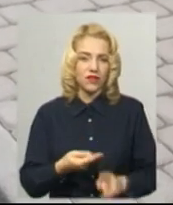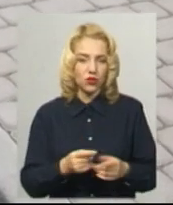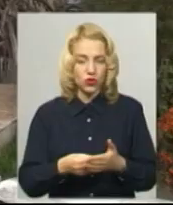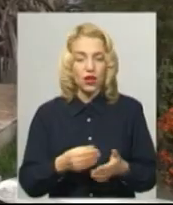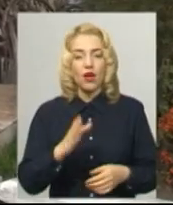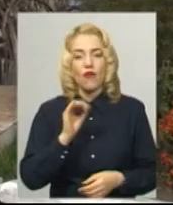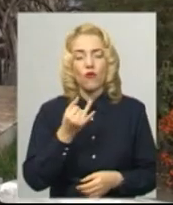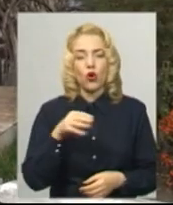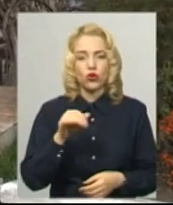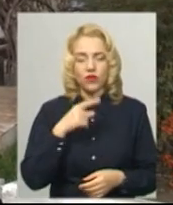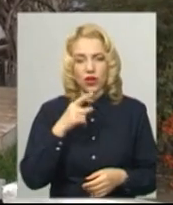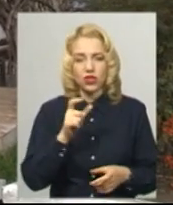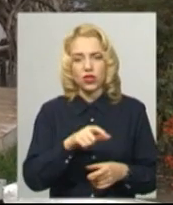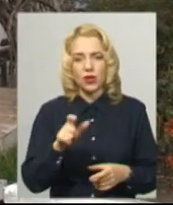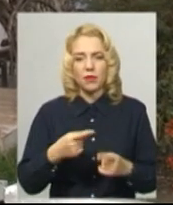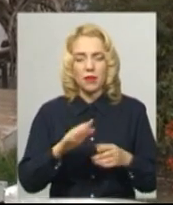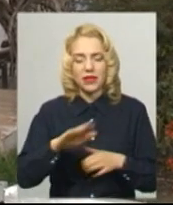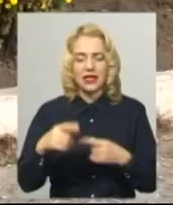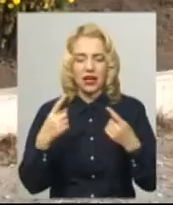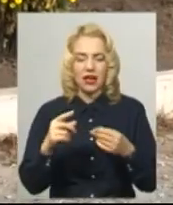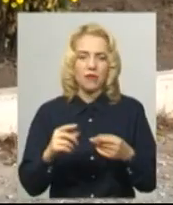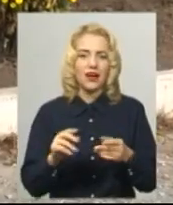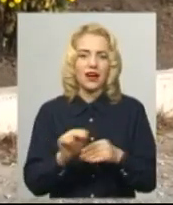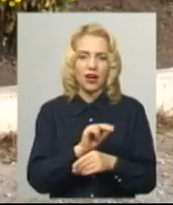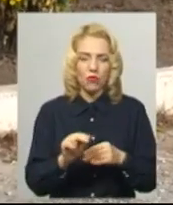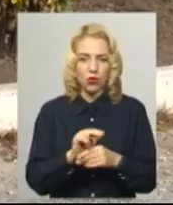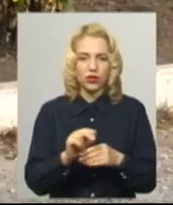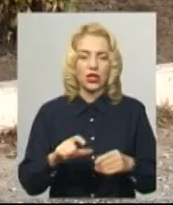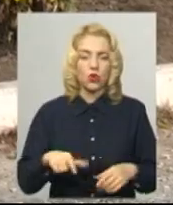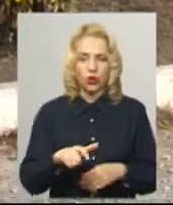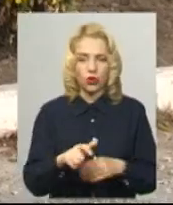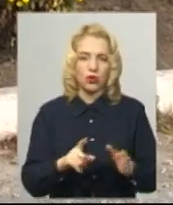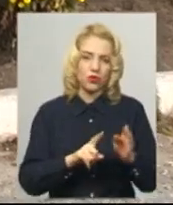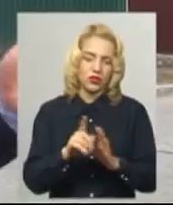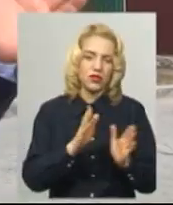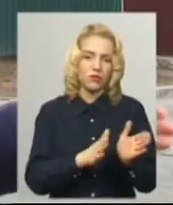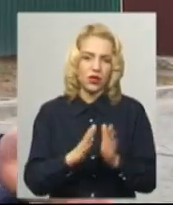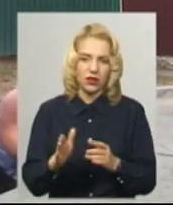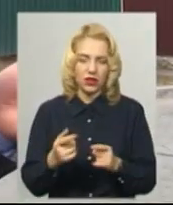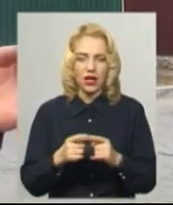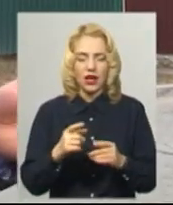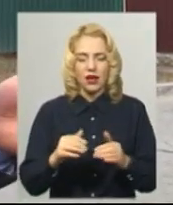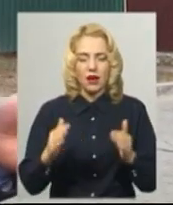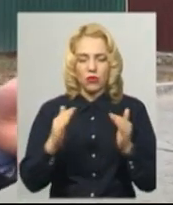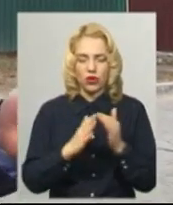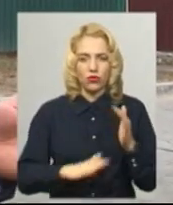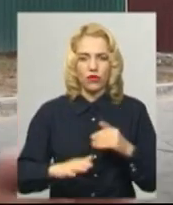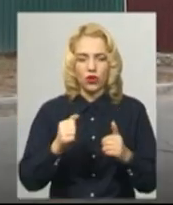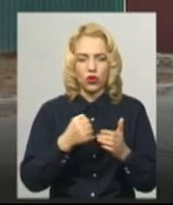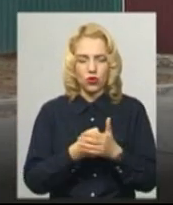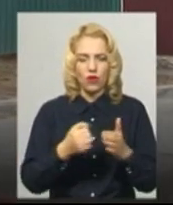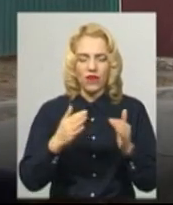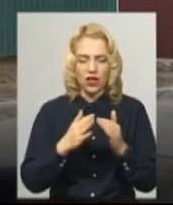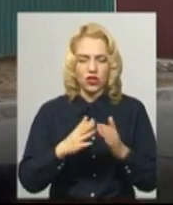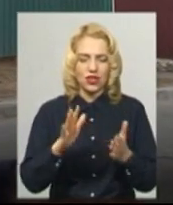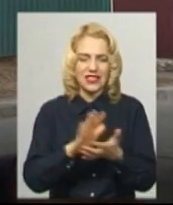жителі будинки на Героїв Майдану після капремонту дороги взялися впорядковувати прибудинкові території. До вечора люди позабирали все